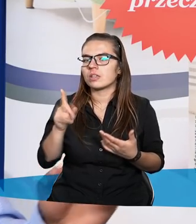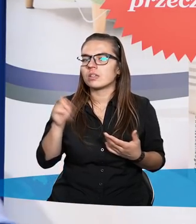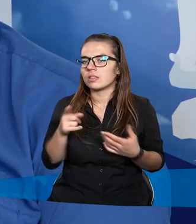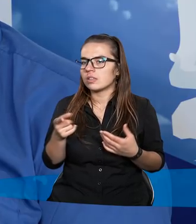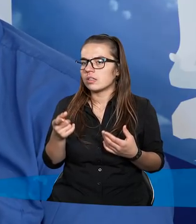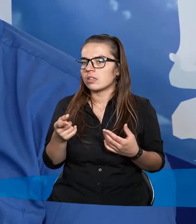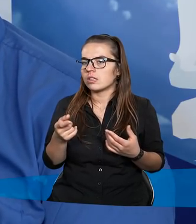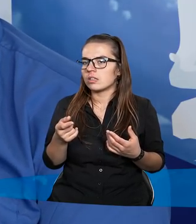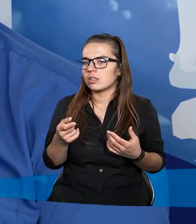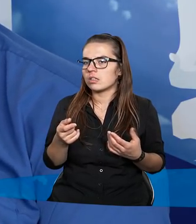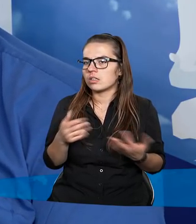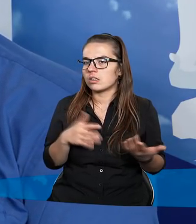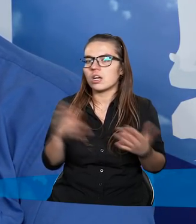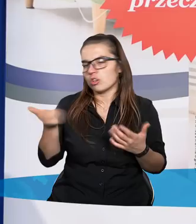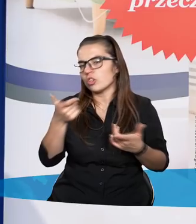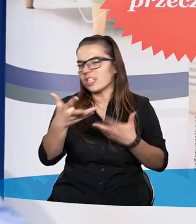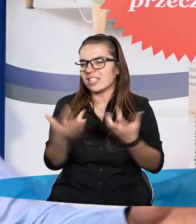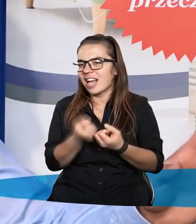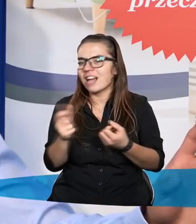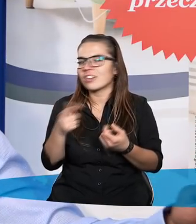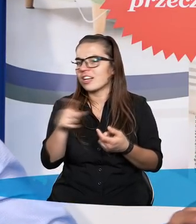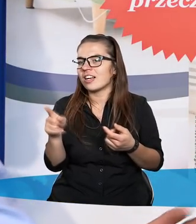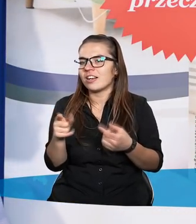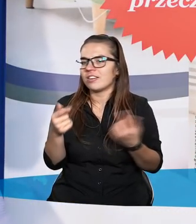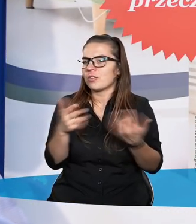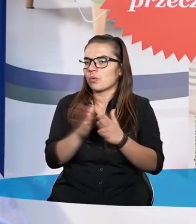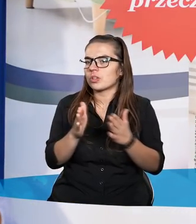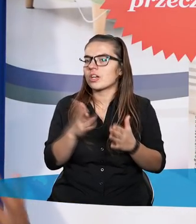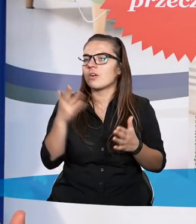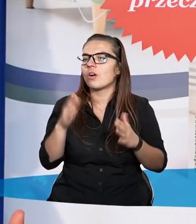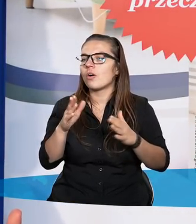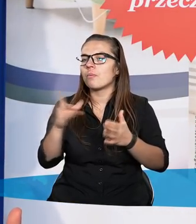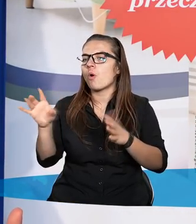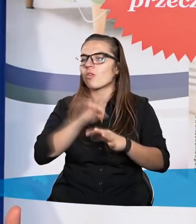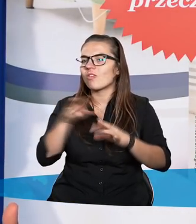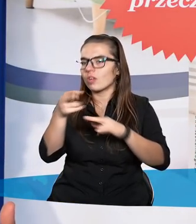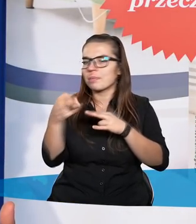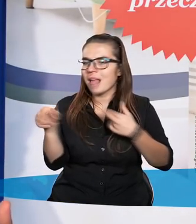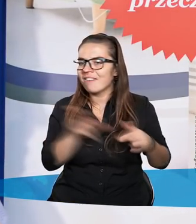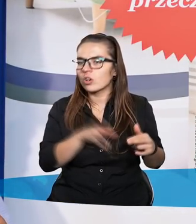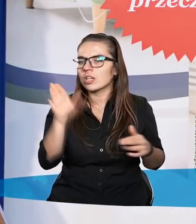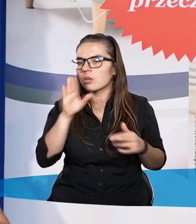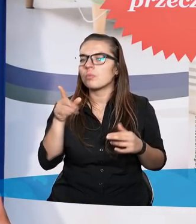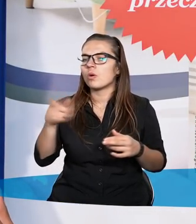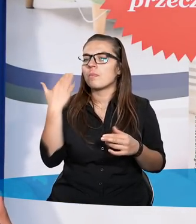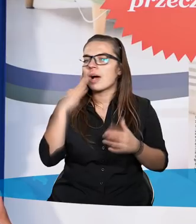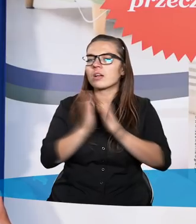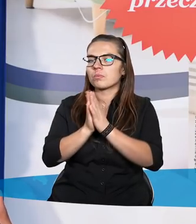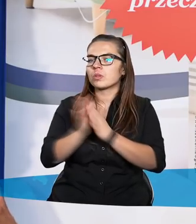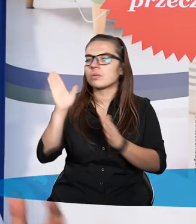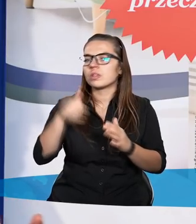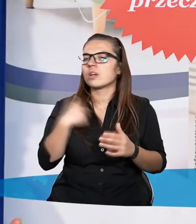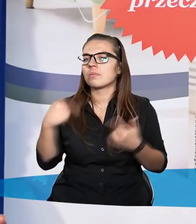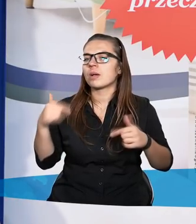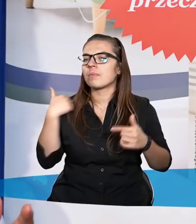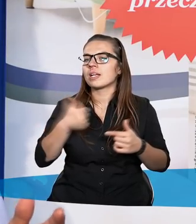dać przykład. Okej, to daję. Króciutko. Krótko po swoim nawróceniu bardzo prosiłem, żeby